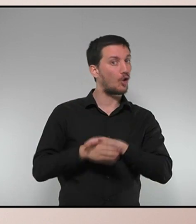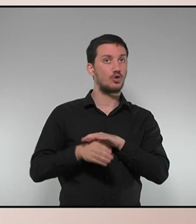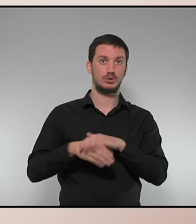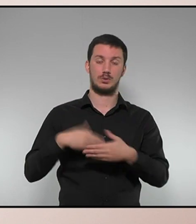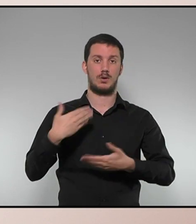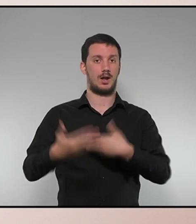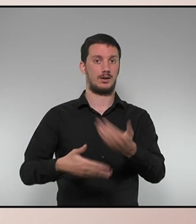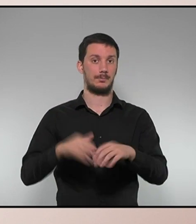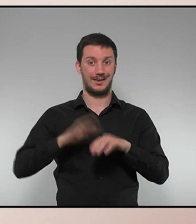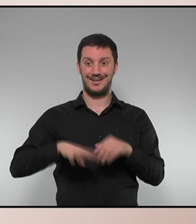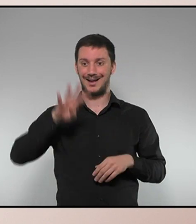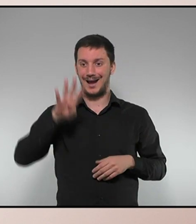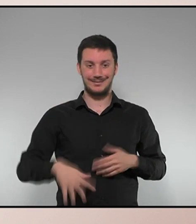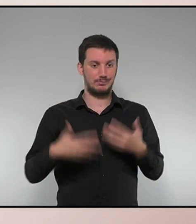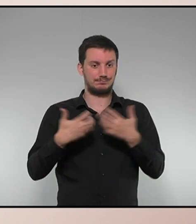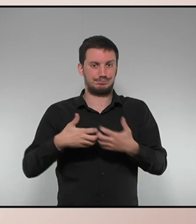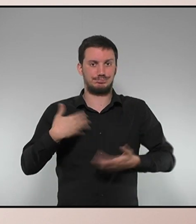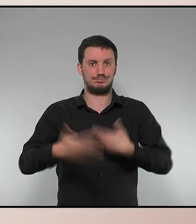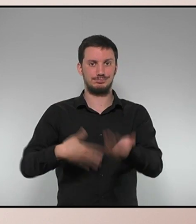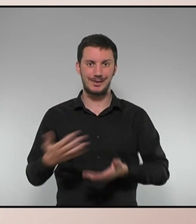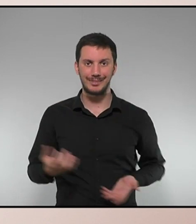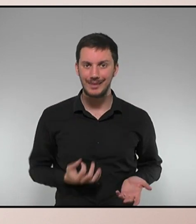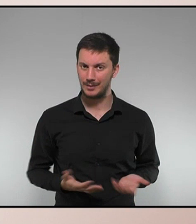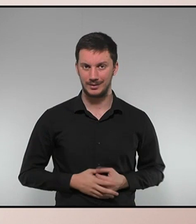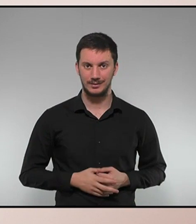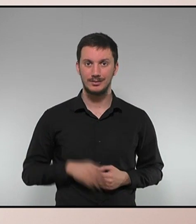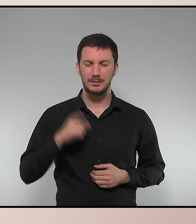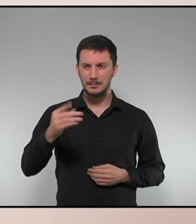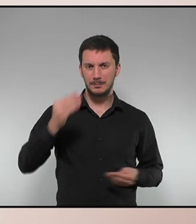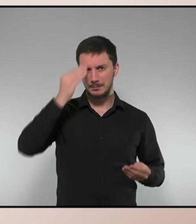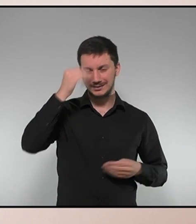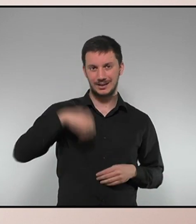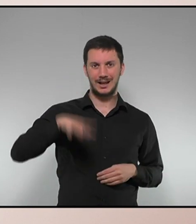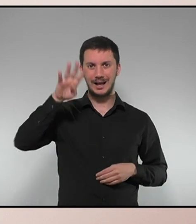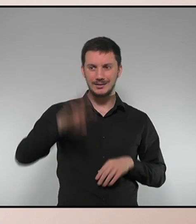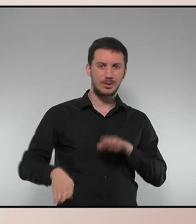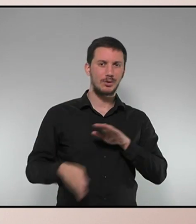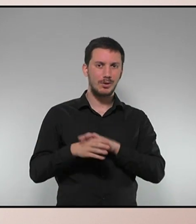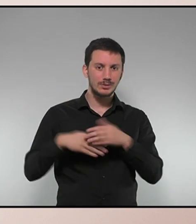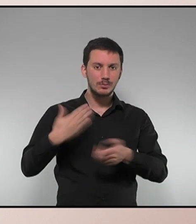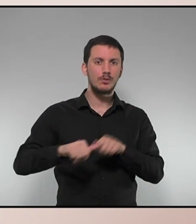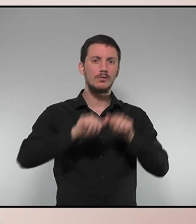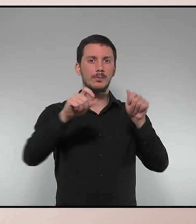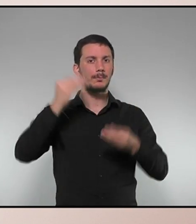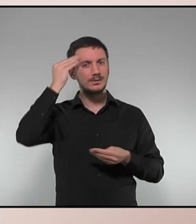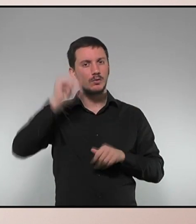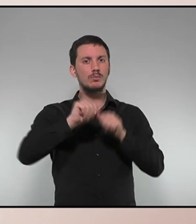Posar Catalunya en marxa. Jo volia saber senyor Aragonès si vostè pensa posar Catalunya en marxa i sobretot com pensa fer-ho.